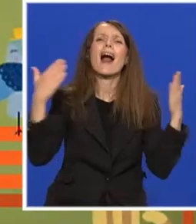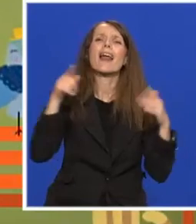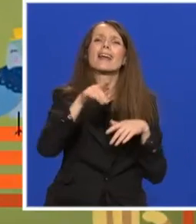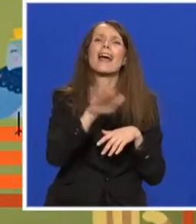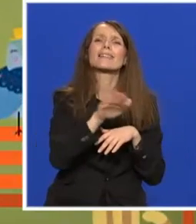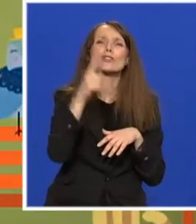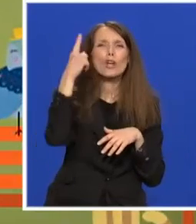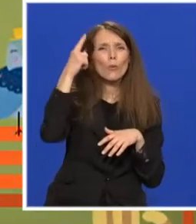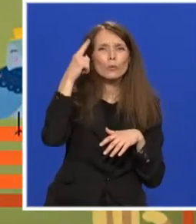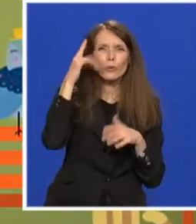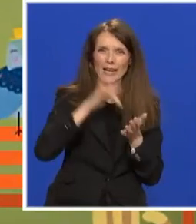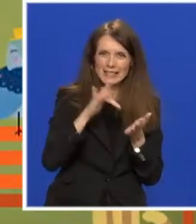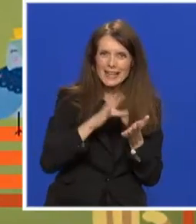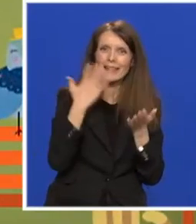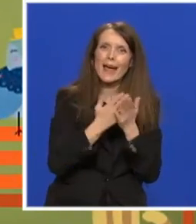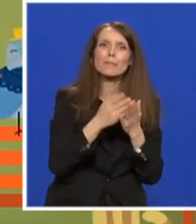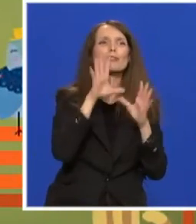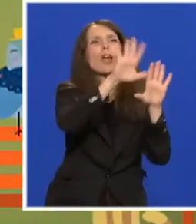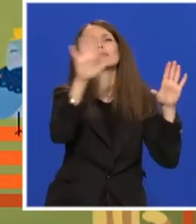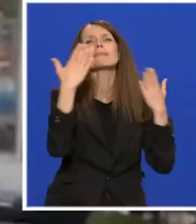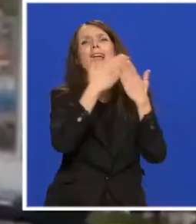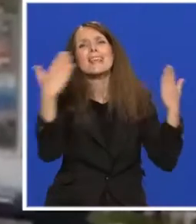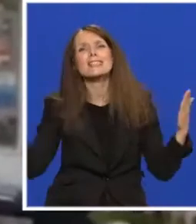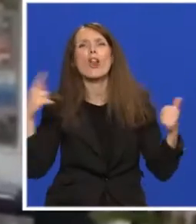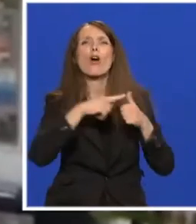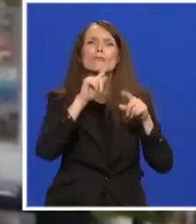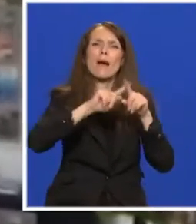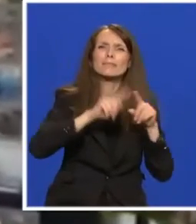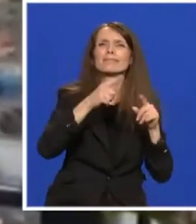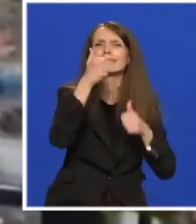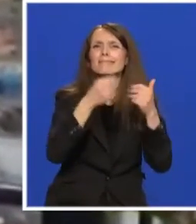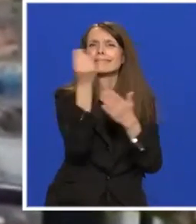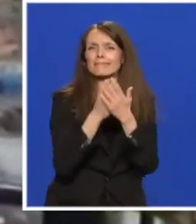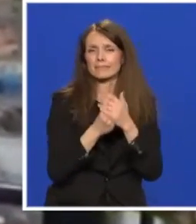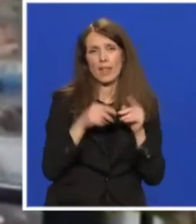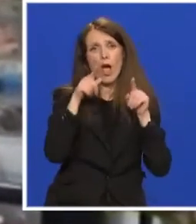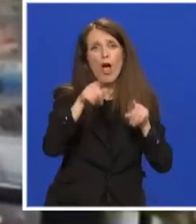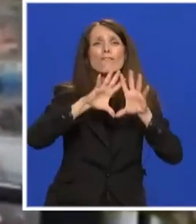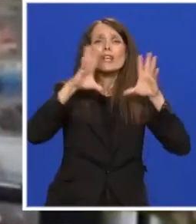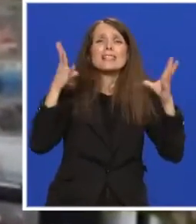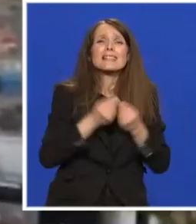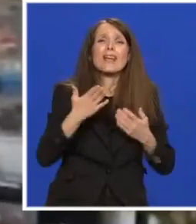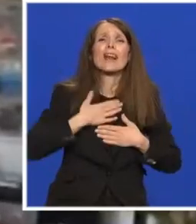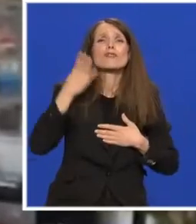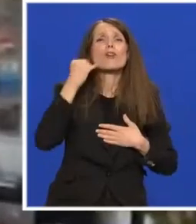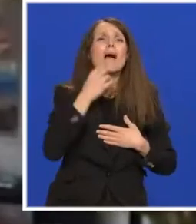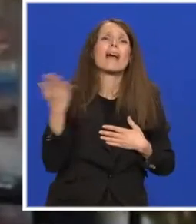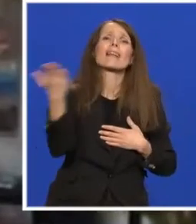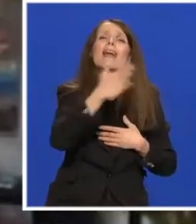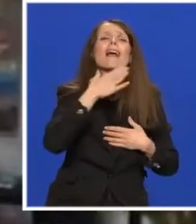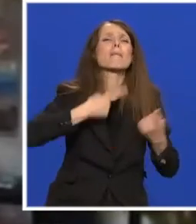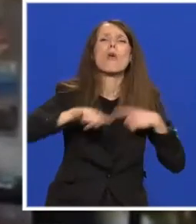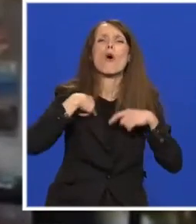dece, učesnika konkursa i njihovih baka i deka. Ovo je za sve naše bake i deke. Volimo vas mnogo!